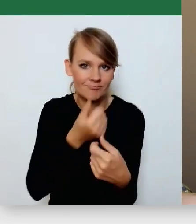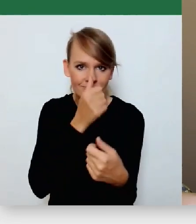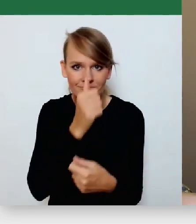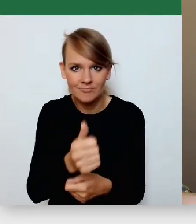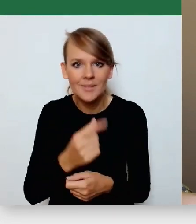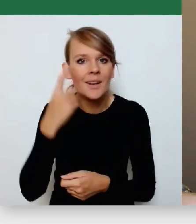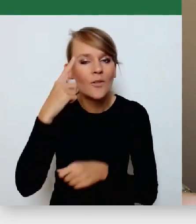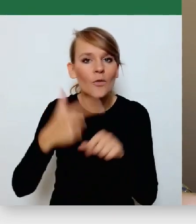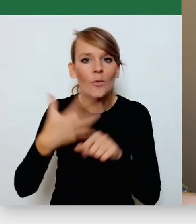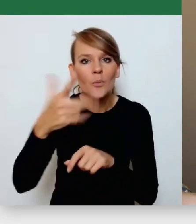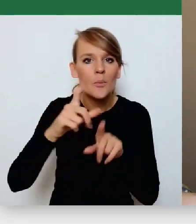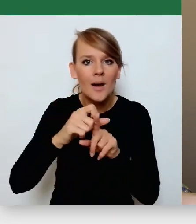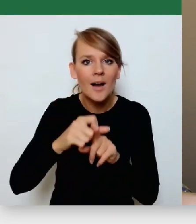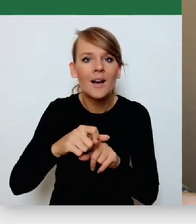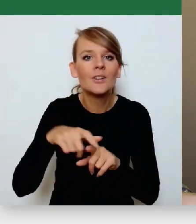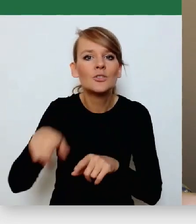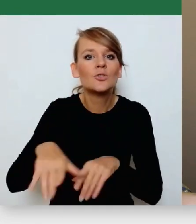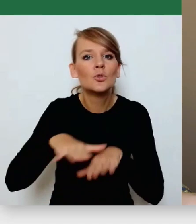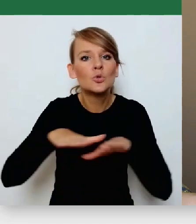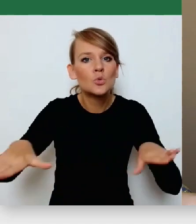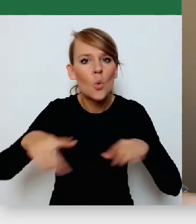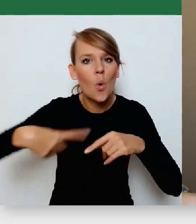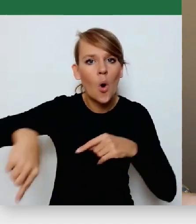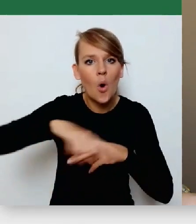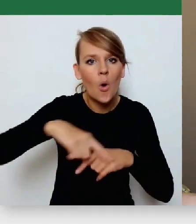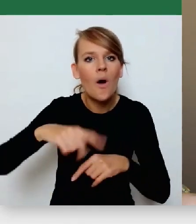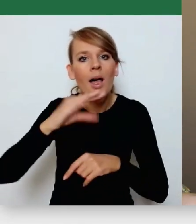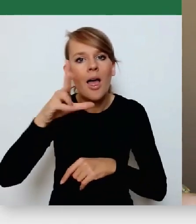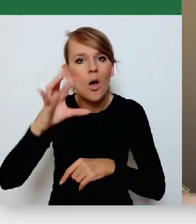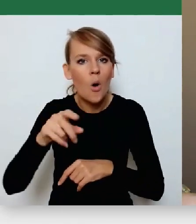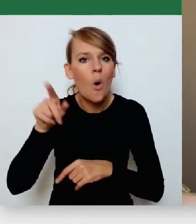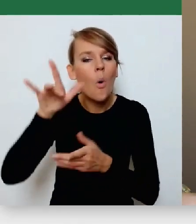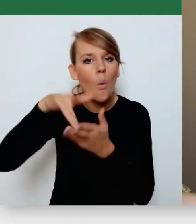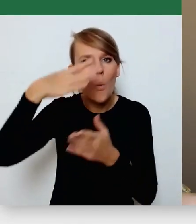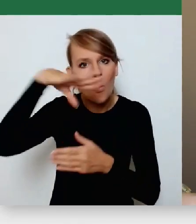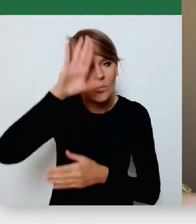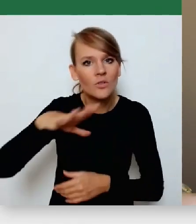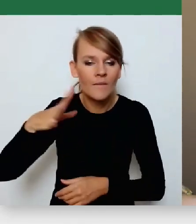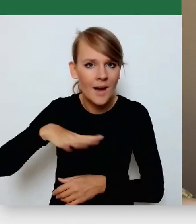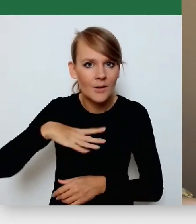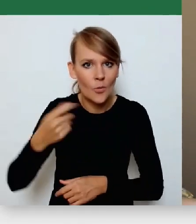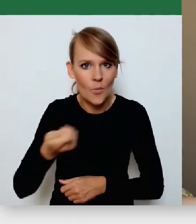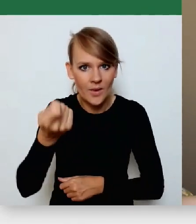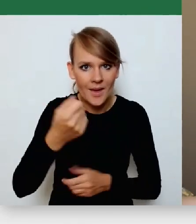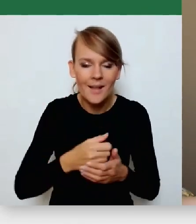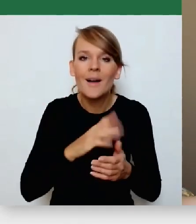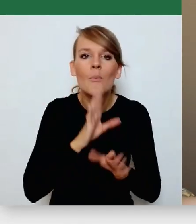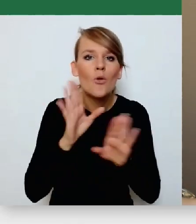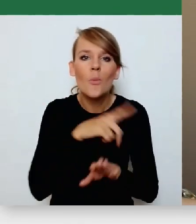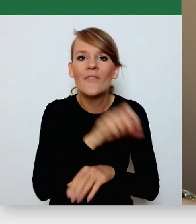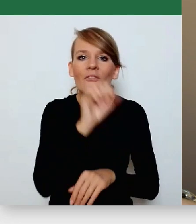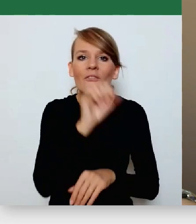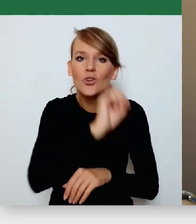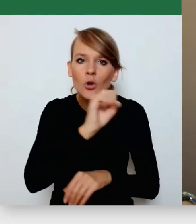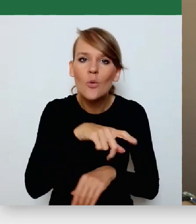października jest Okrągły Stół Ekologiczny w Łodzi, warto pojechać, bo tak jak Okrągły Stół we Wrocławiu wypracował pewną